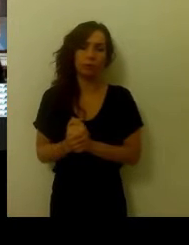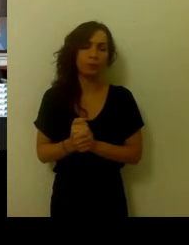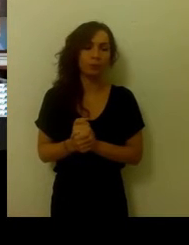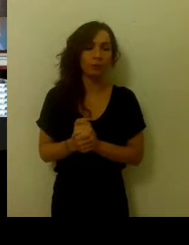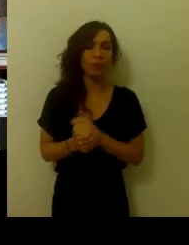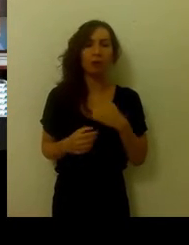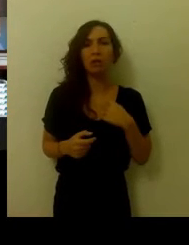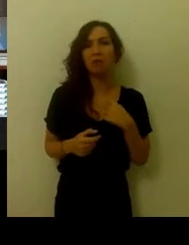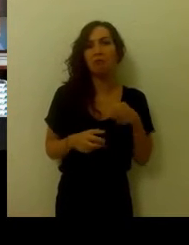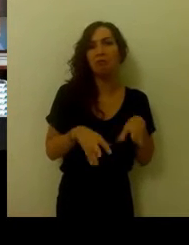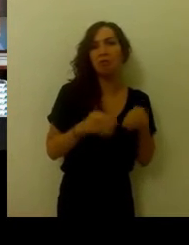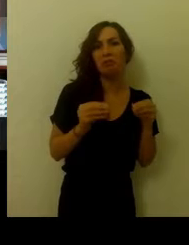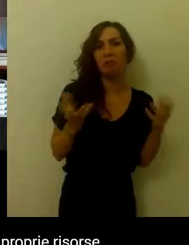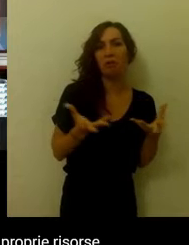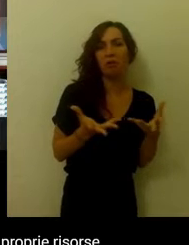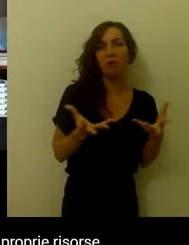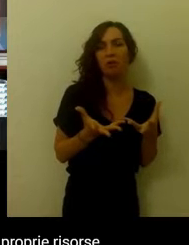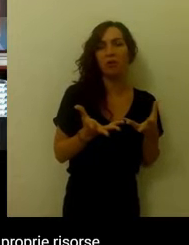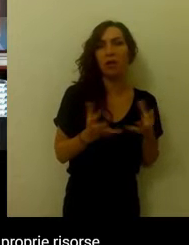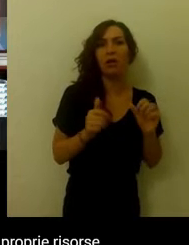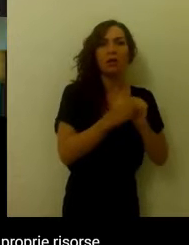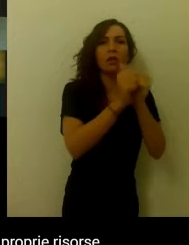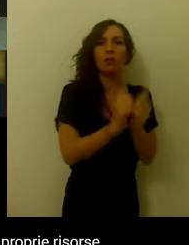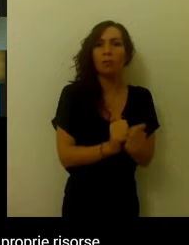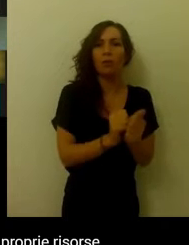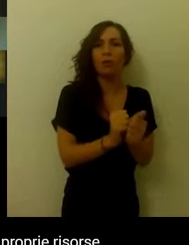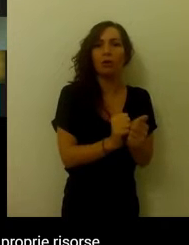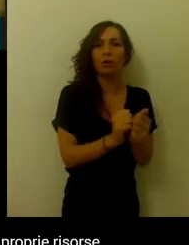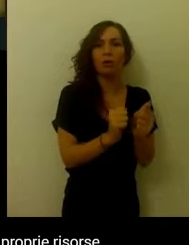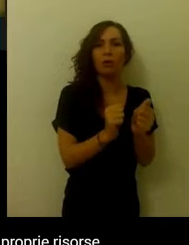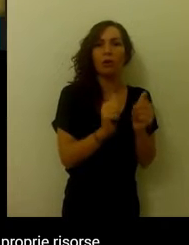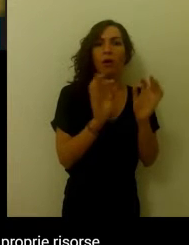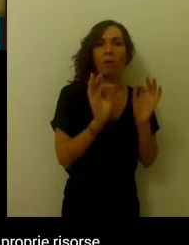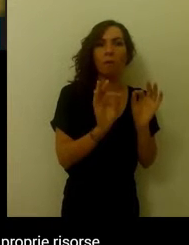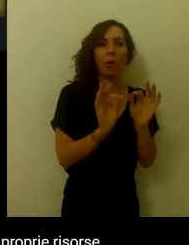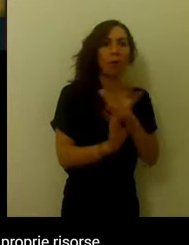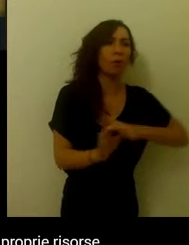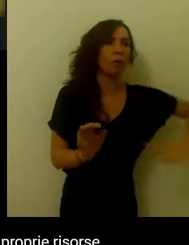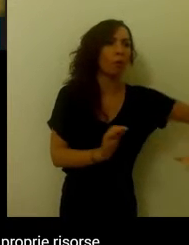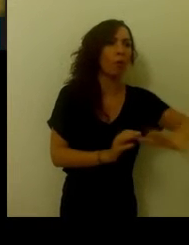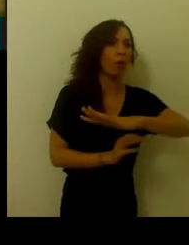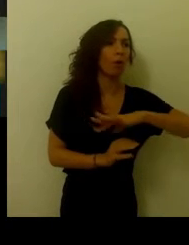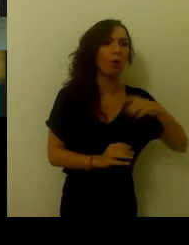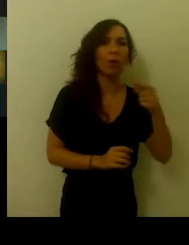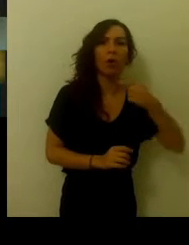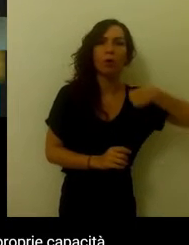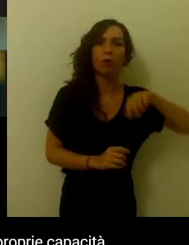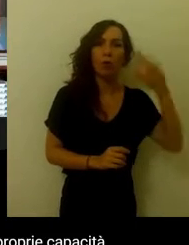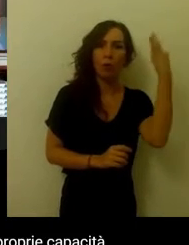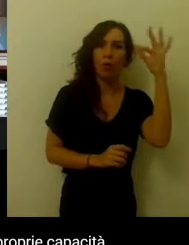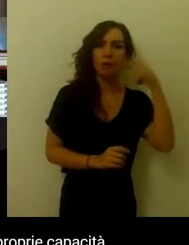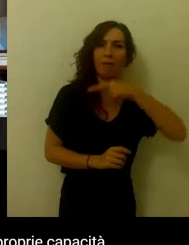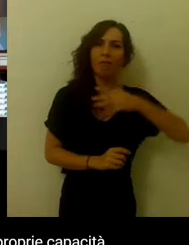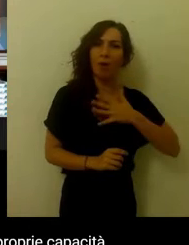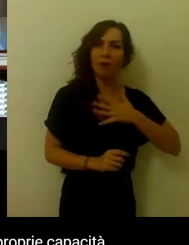partirei un po' dall'idea che lo sport è proprio il luogo dove scoprire le proprie risorse. Questo